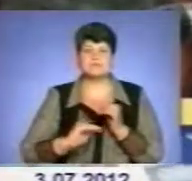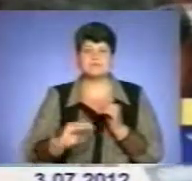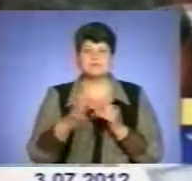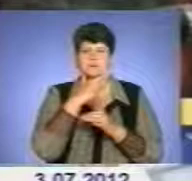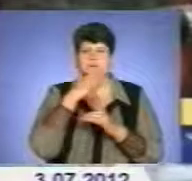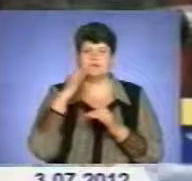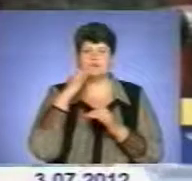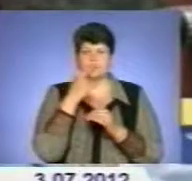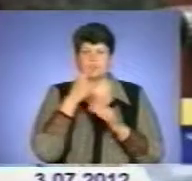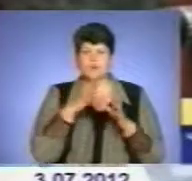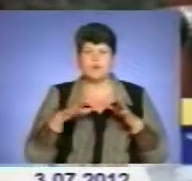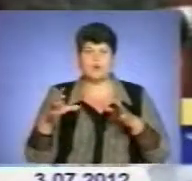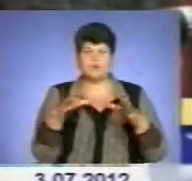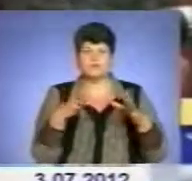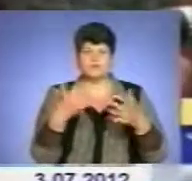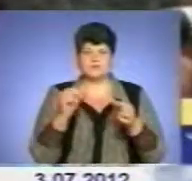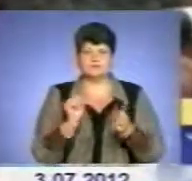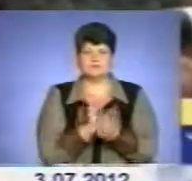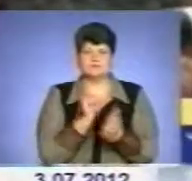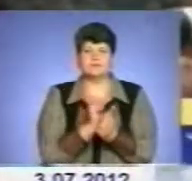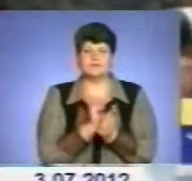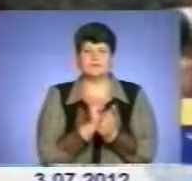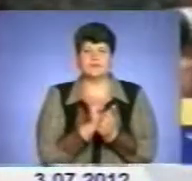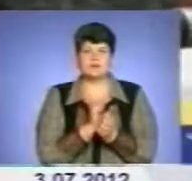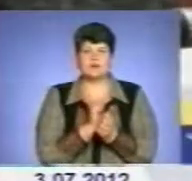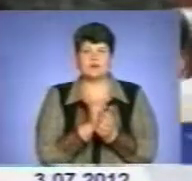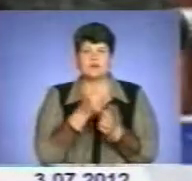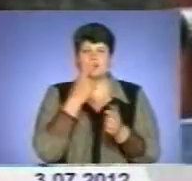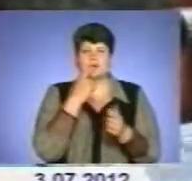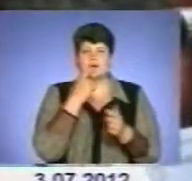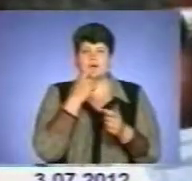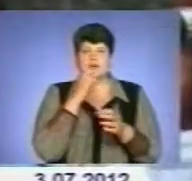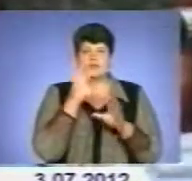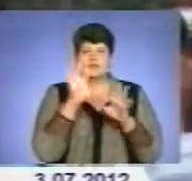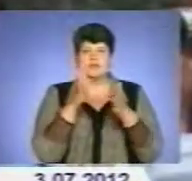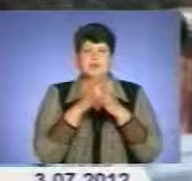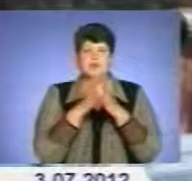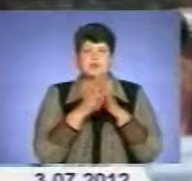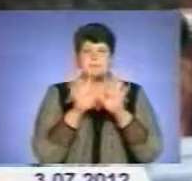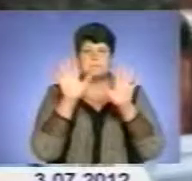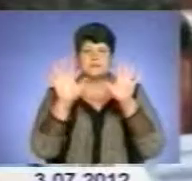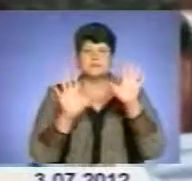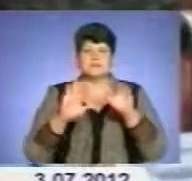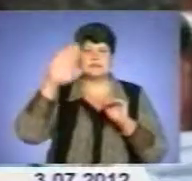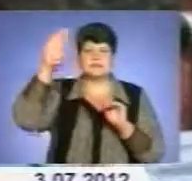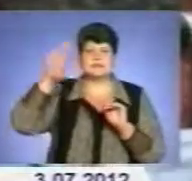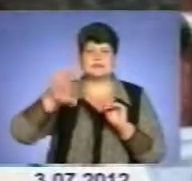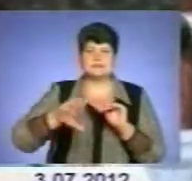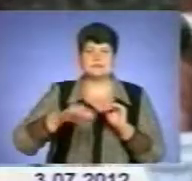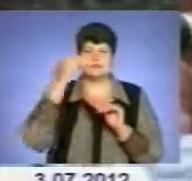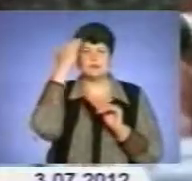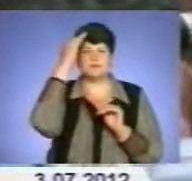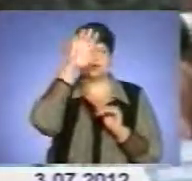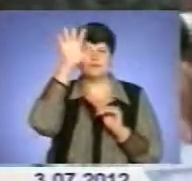крові, вже застигли. Криваві відбитки людських пальців, долонь на стінах, на рівні голови і